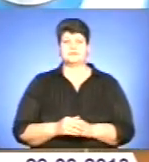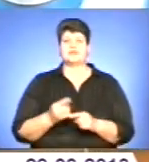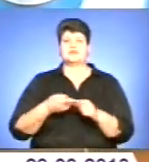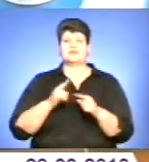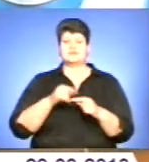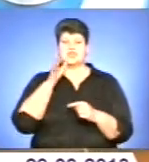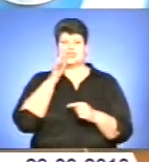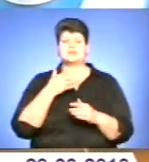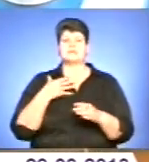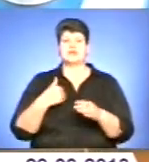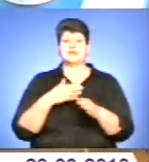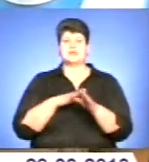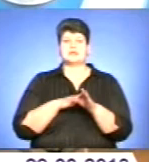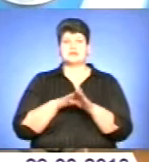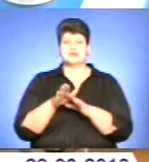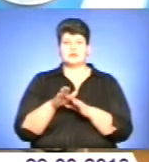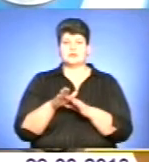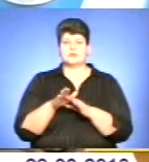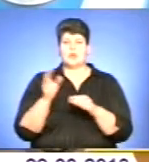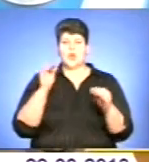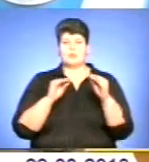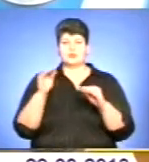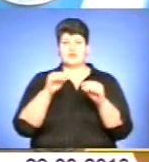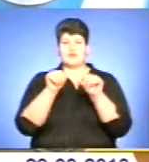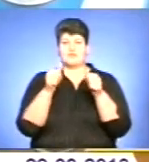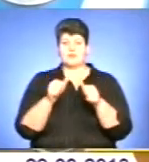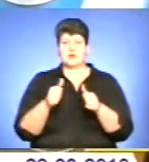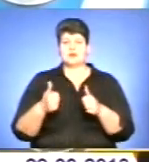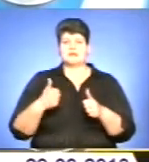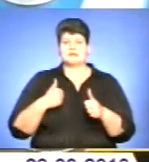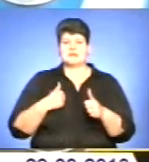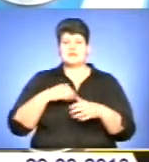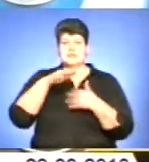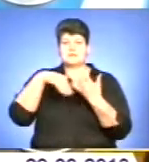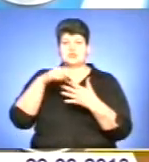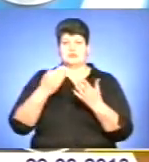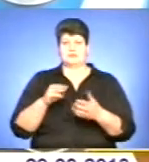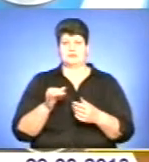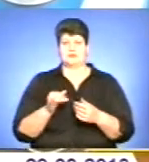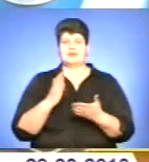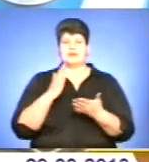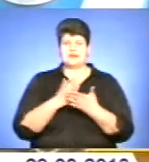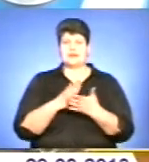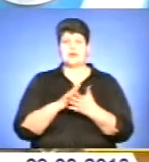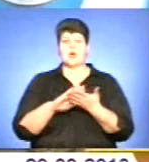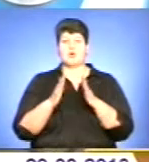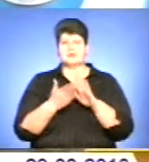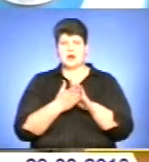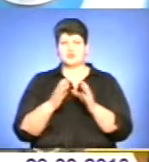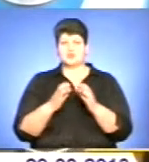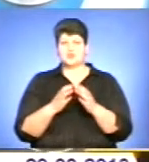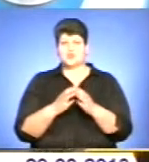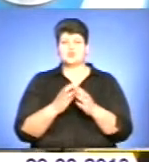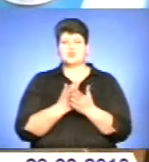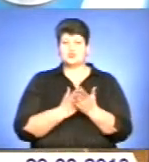здійснюємо комплектування і формування Збройних сил за змішаним типом. Йдуть як на контрактну службу, і